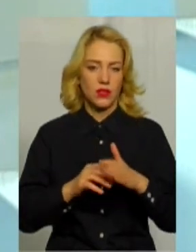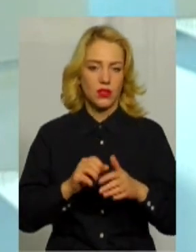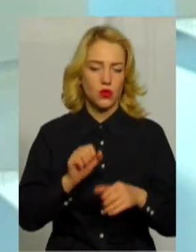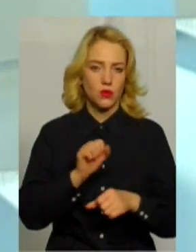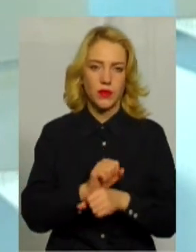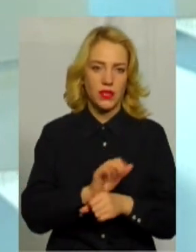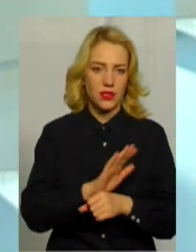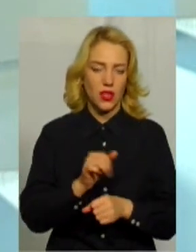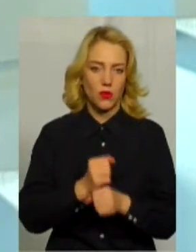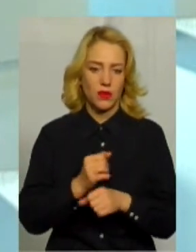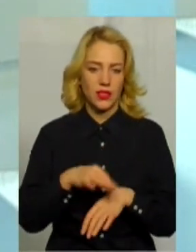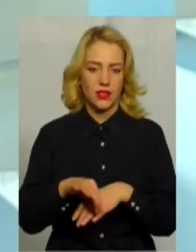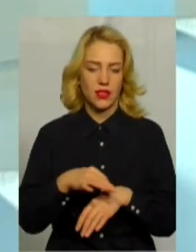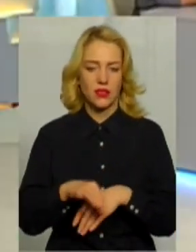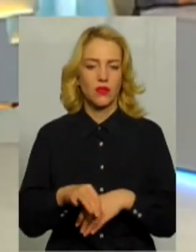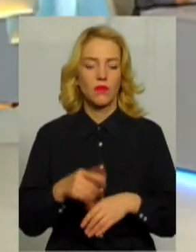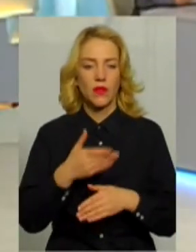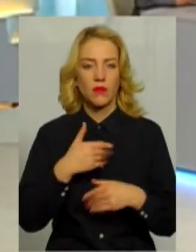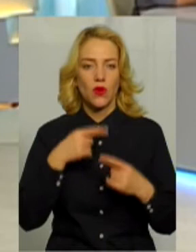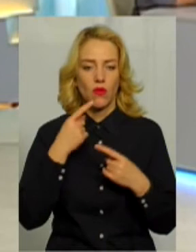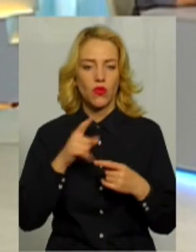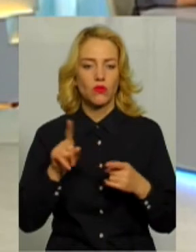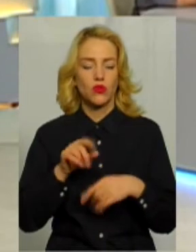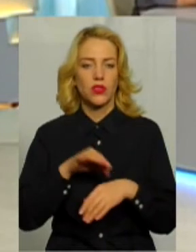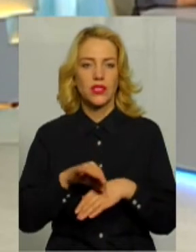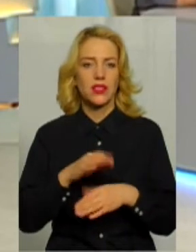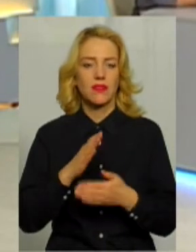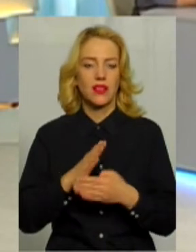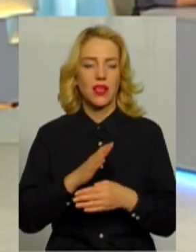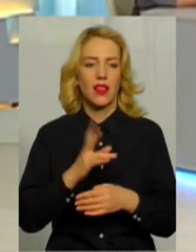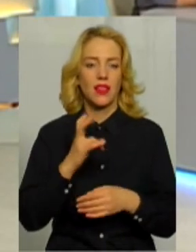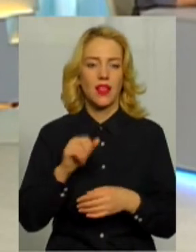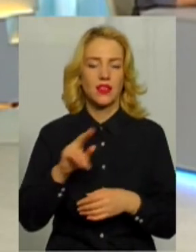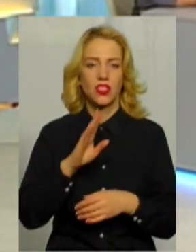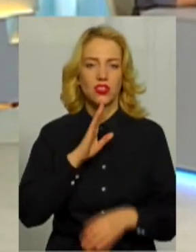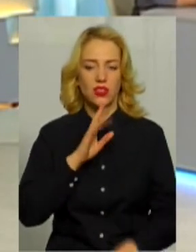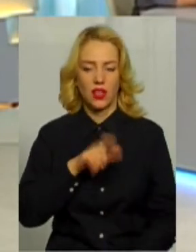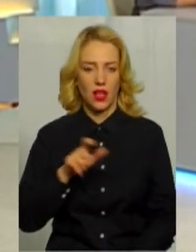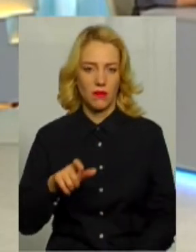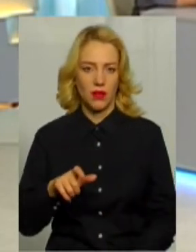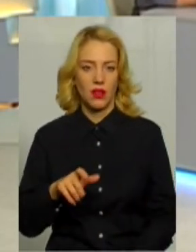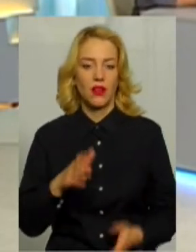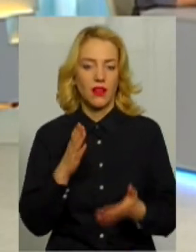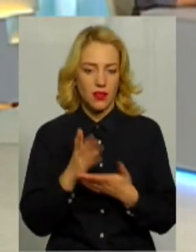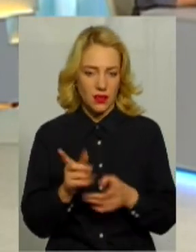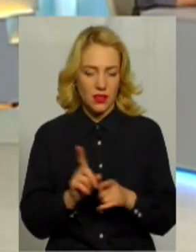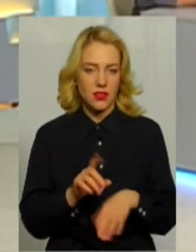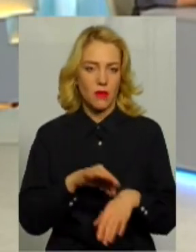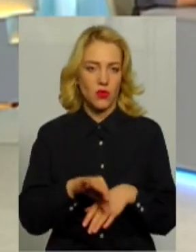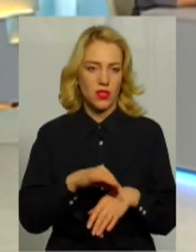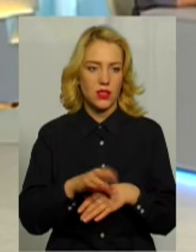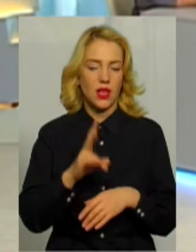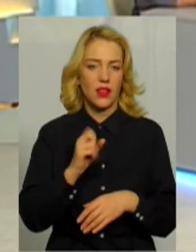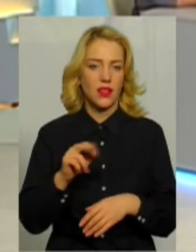Ми не говоримо про те, що насильство здійснюється тільки над жінками. Над чоловіками теж здійснюється насилля. І